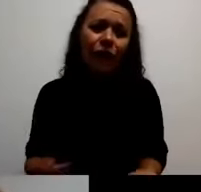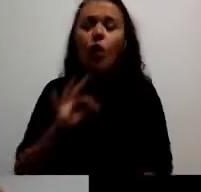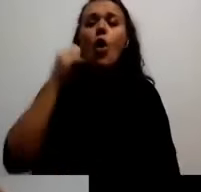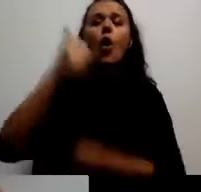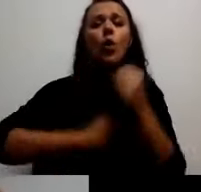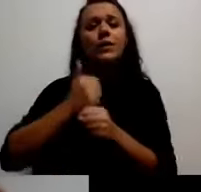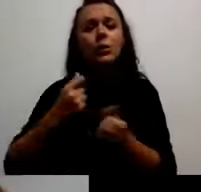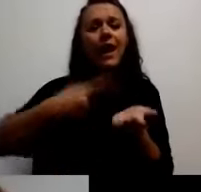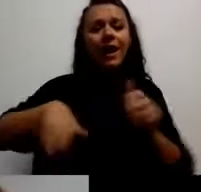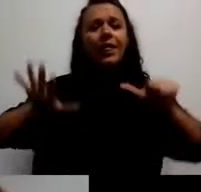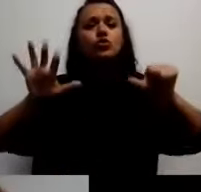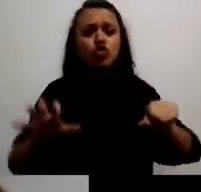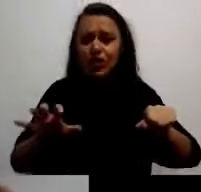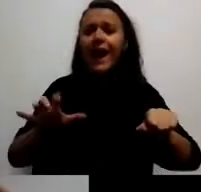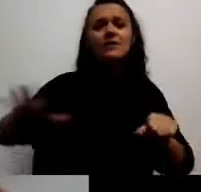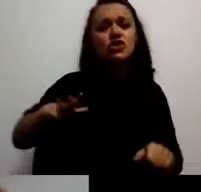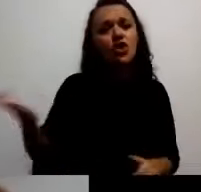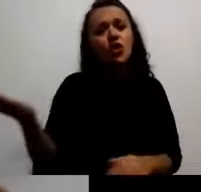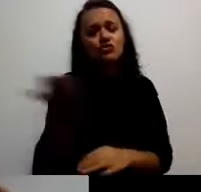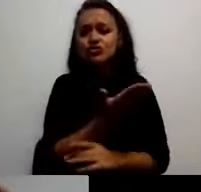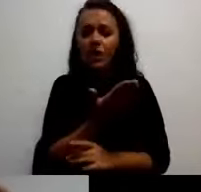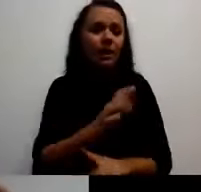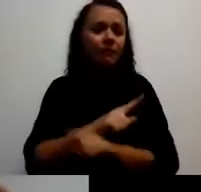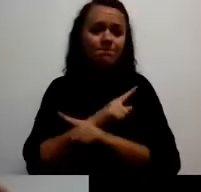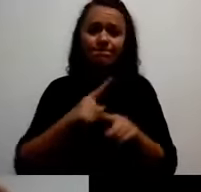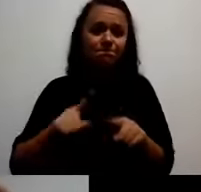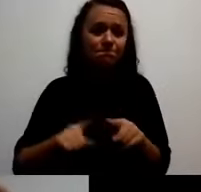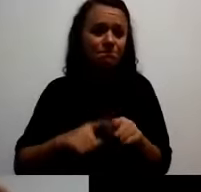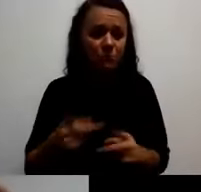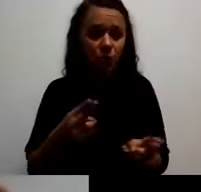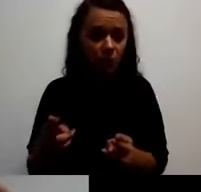i šesto nečih čerki zaovek nestane.